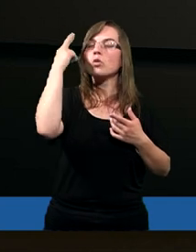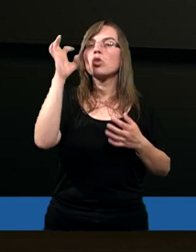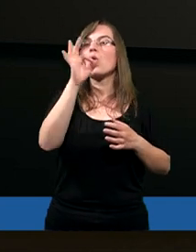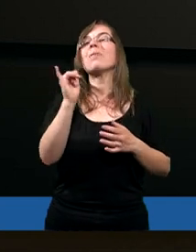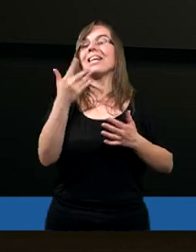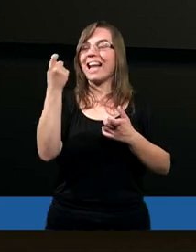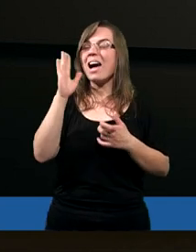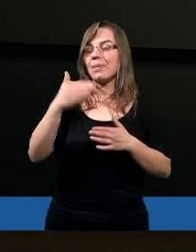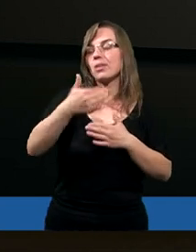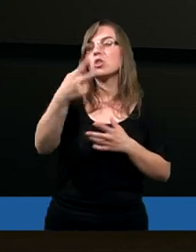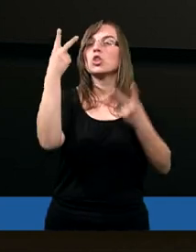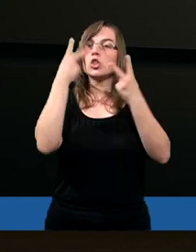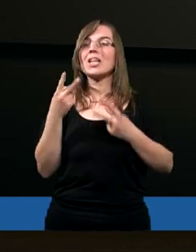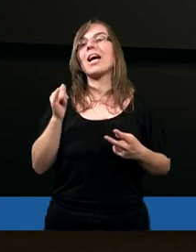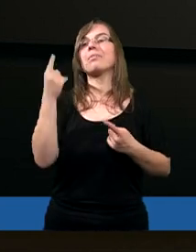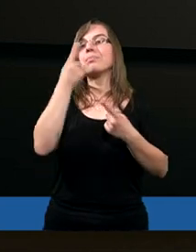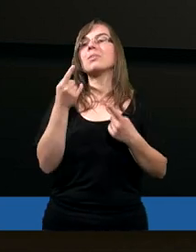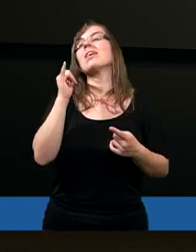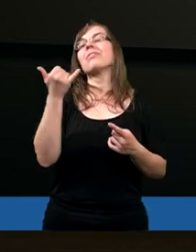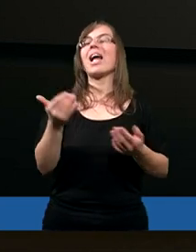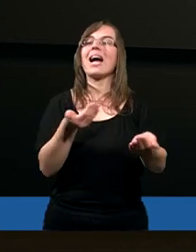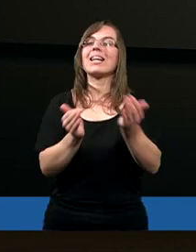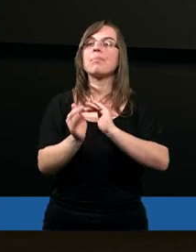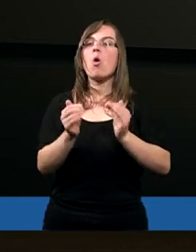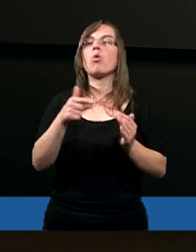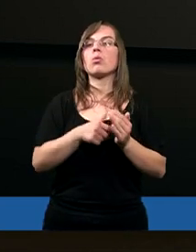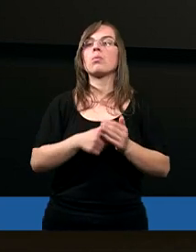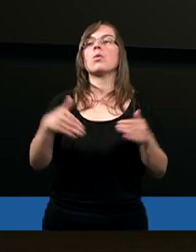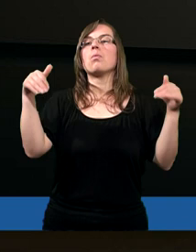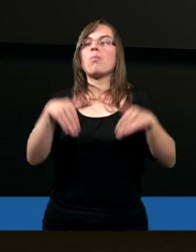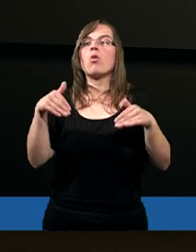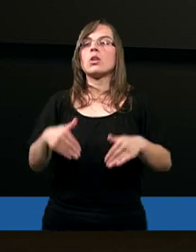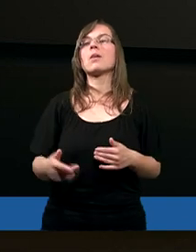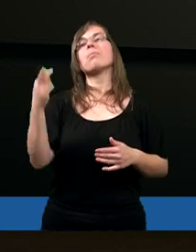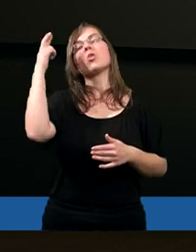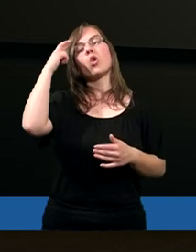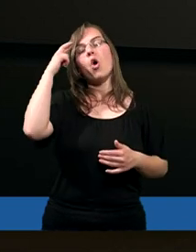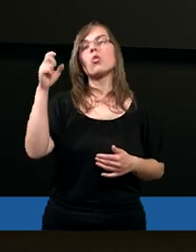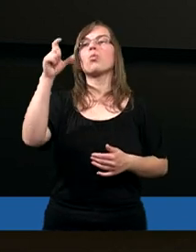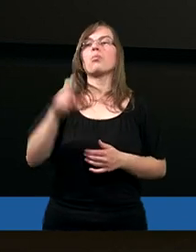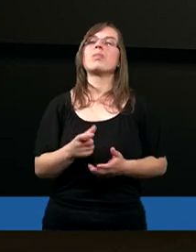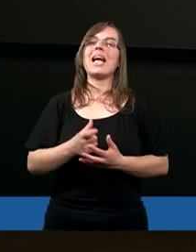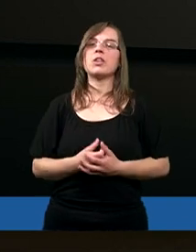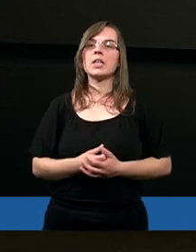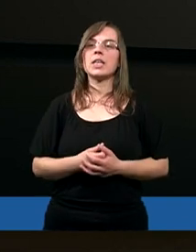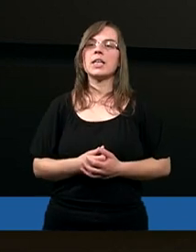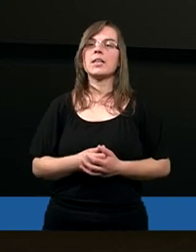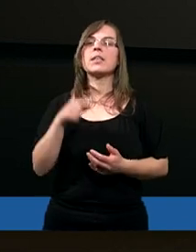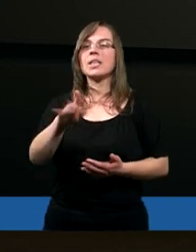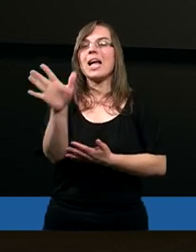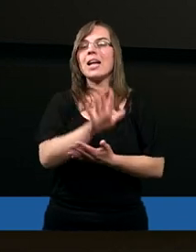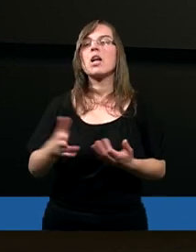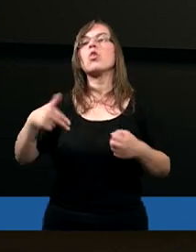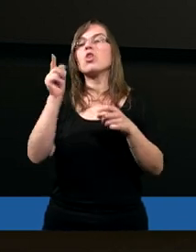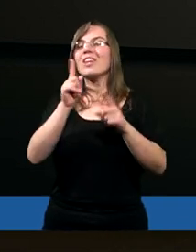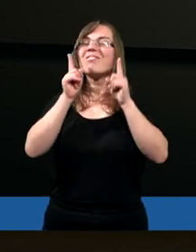zaraz też czytać. No właśnie, w jaki sposób możemy zrozumieć z